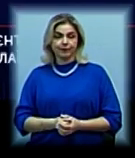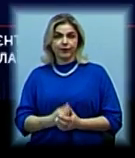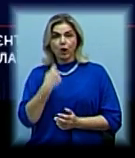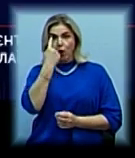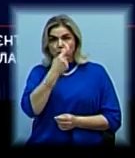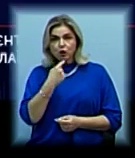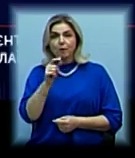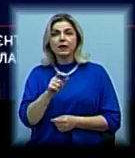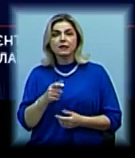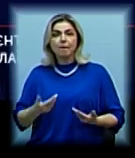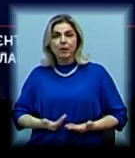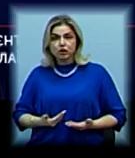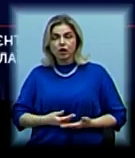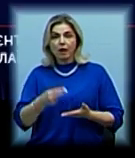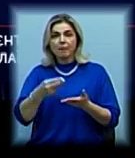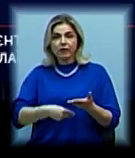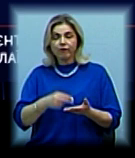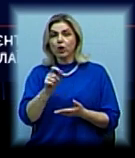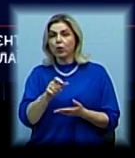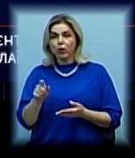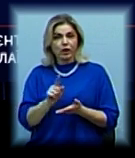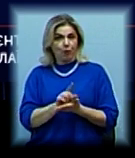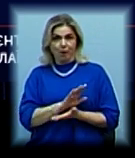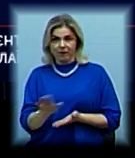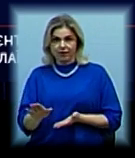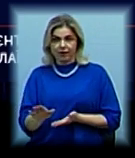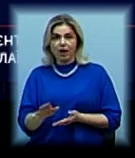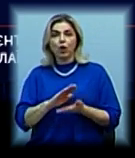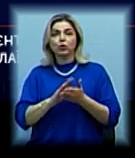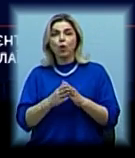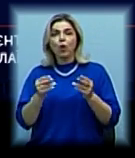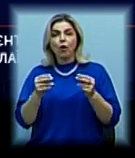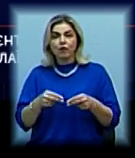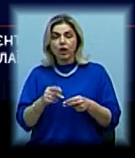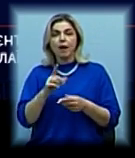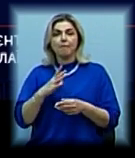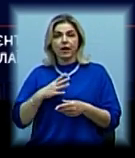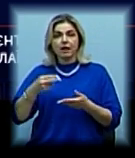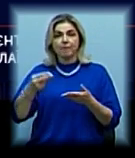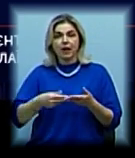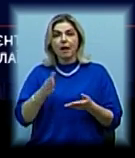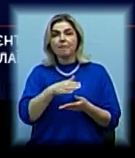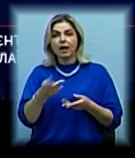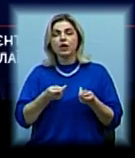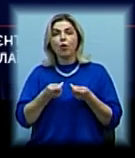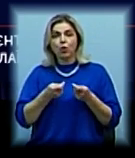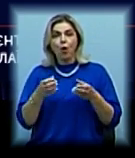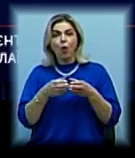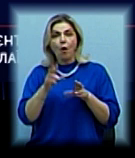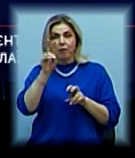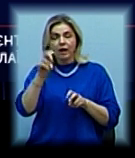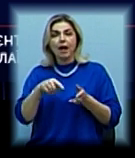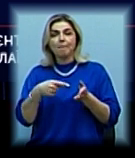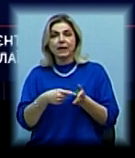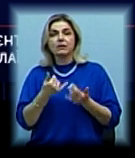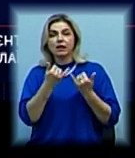мешканці підписувати договір не повинні. Договор був підписаний між керуючою компанією міста для